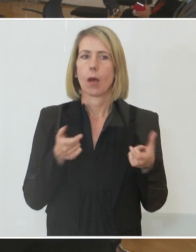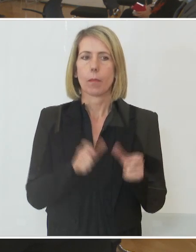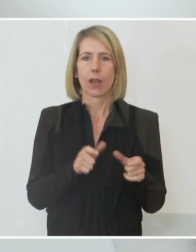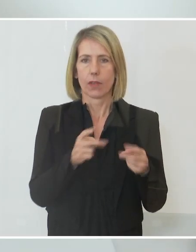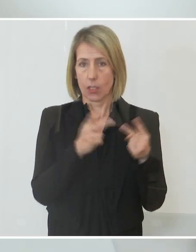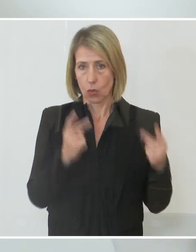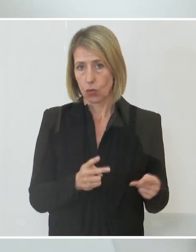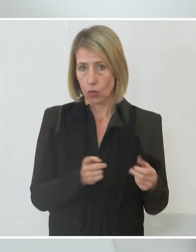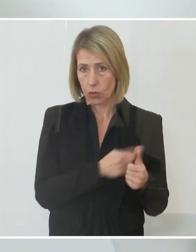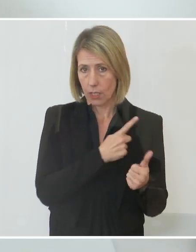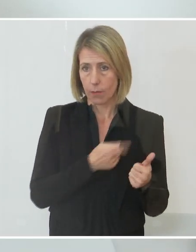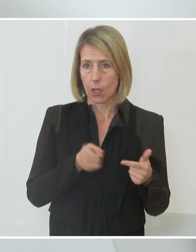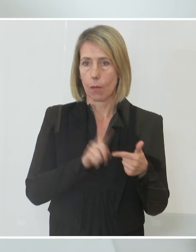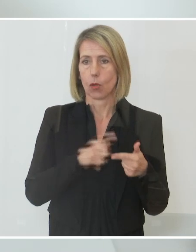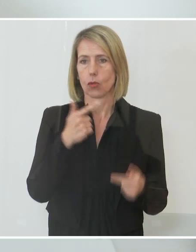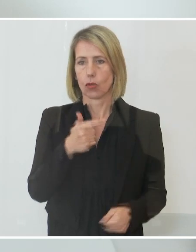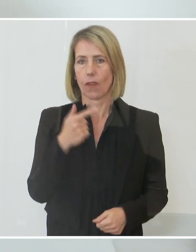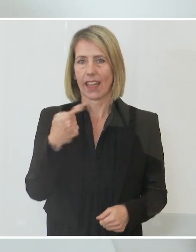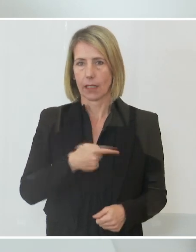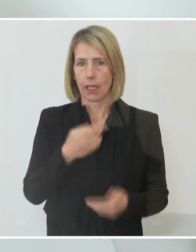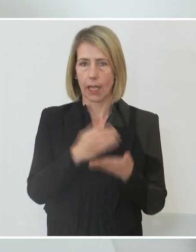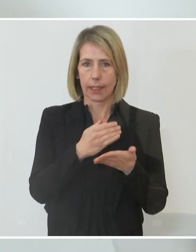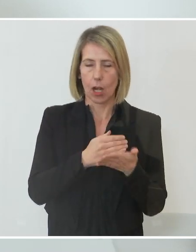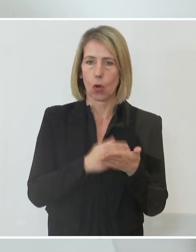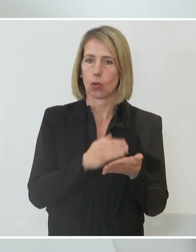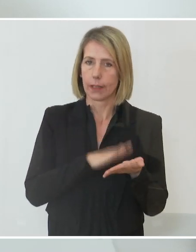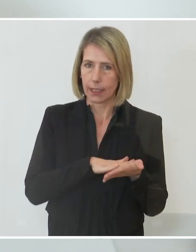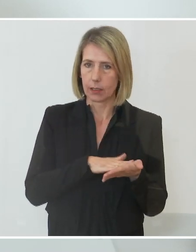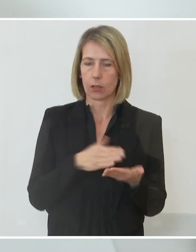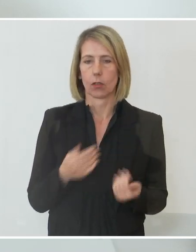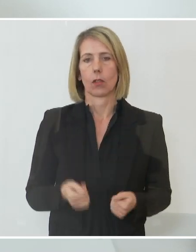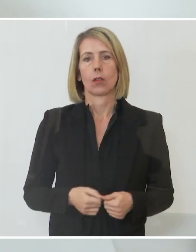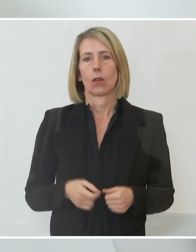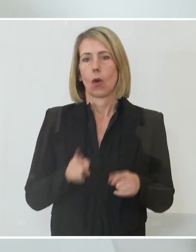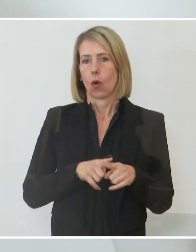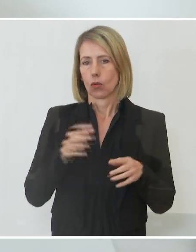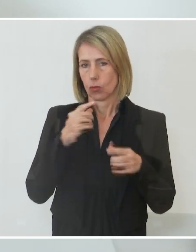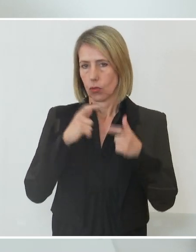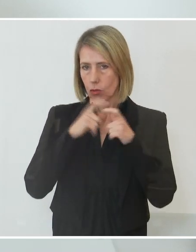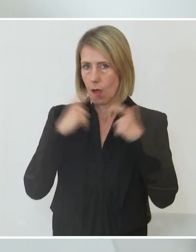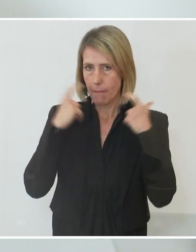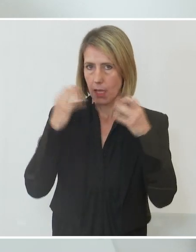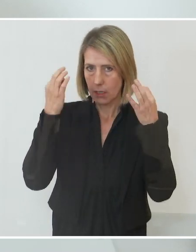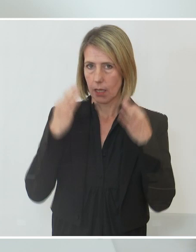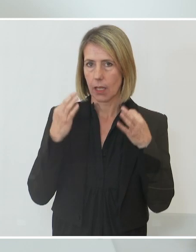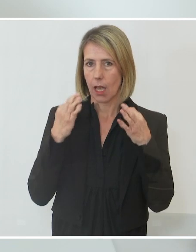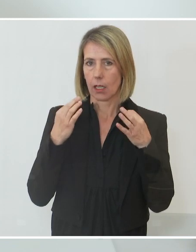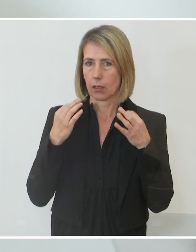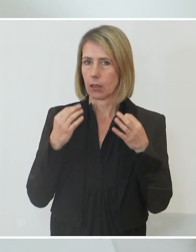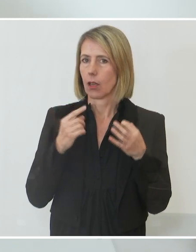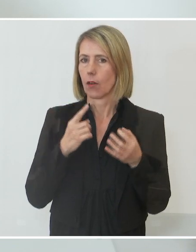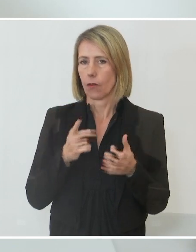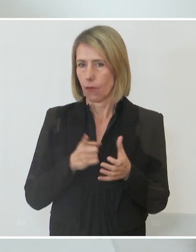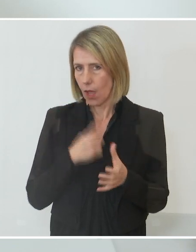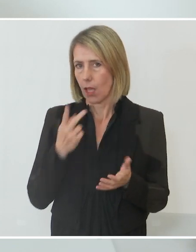die 2GRegelung und das Tragen der Maske außer am Tisch selber.